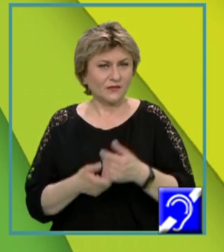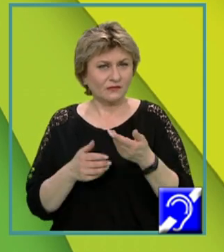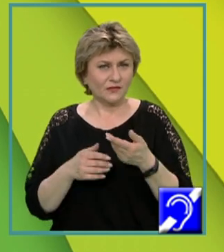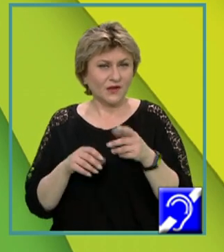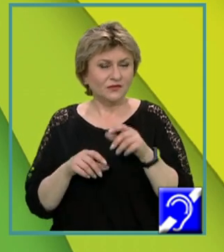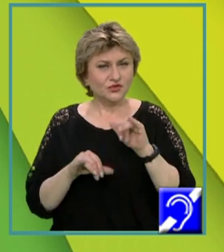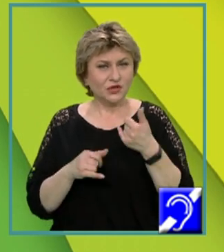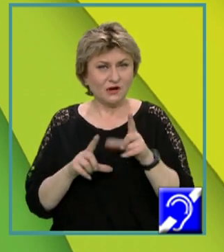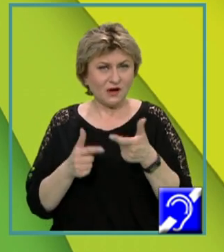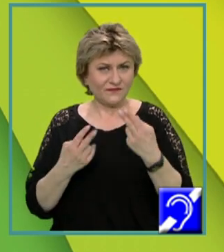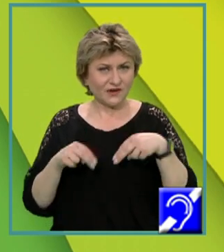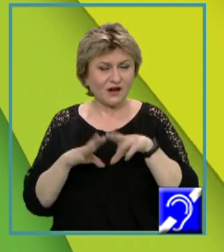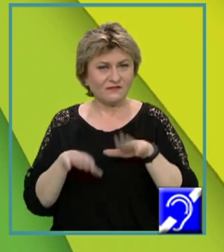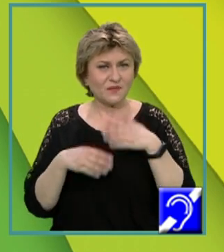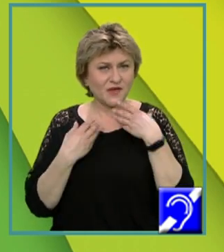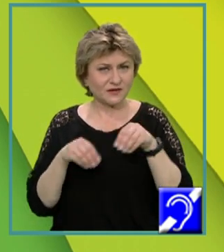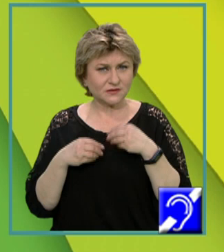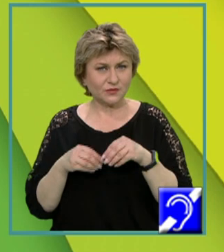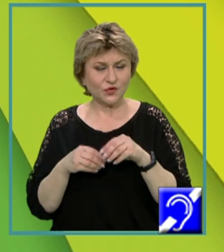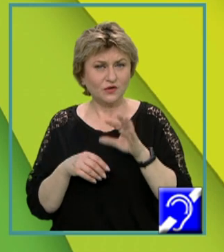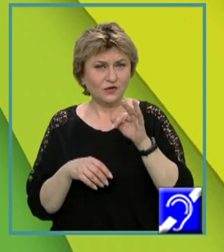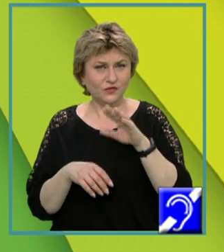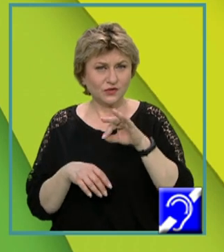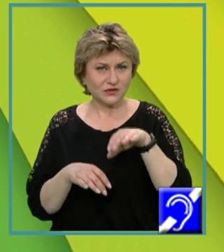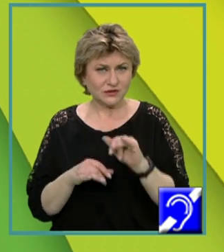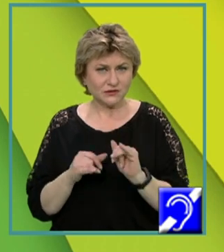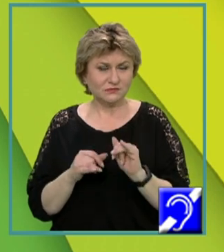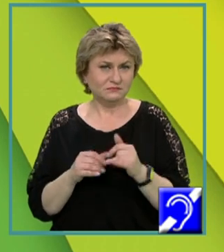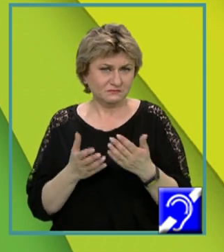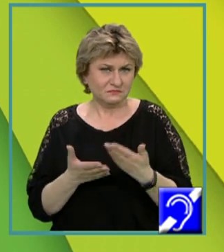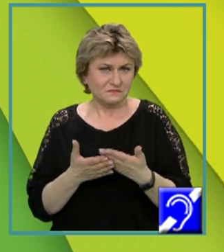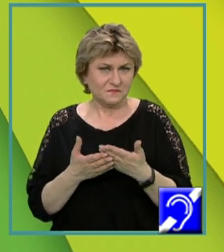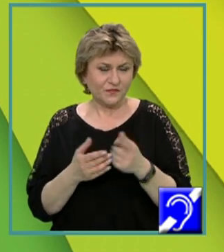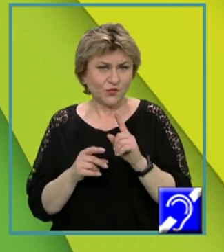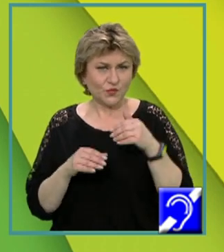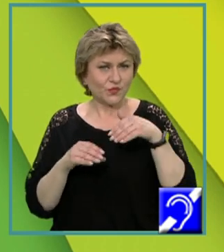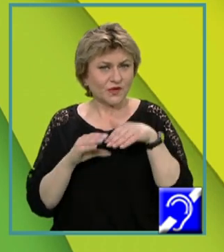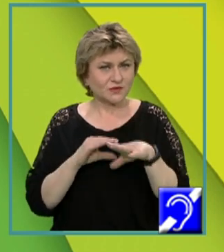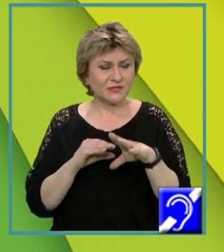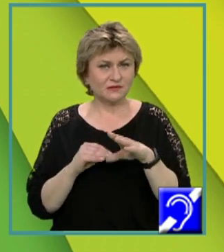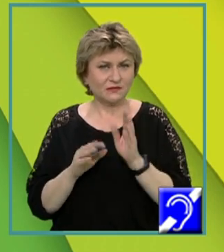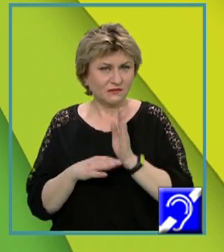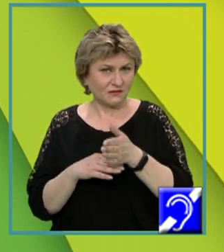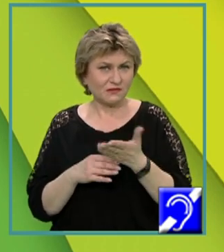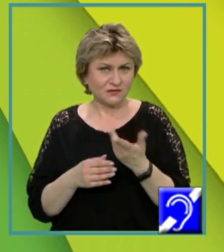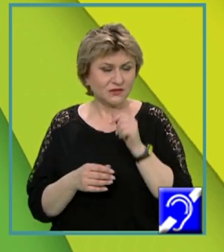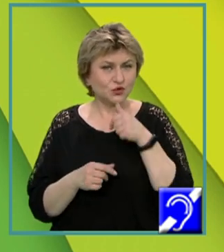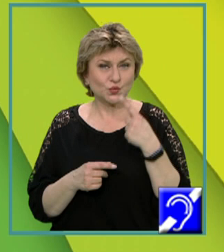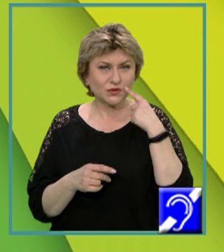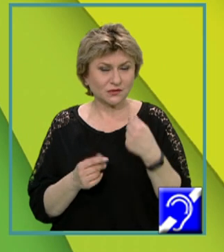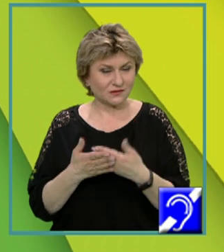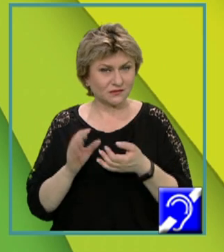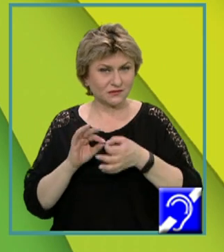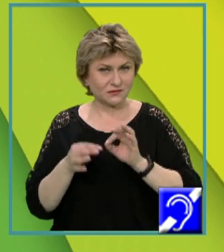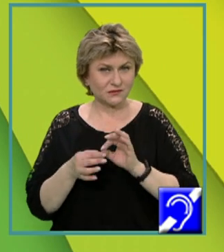avem și exemplul unei funcții void, funcție care nu transmite direct niciun rezultat. Aceasta